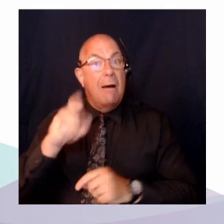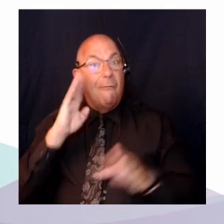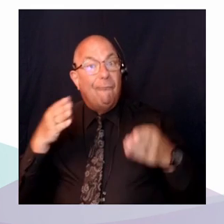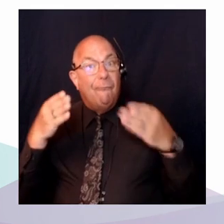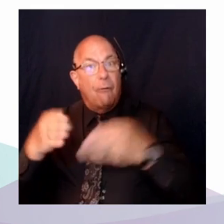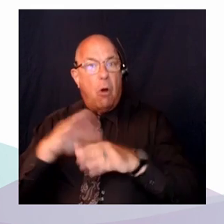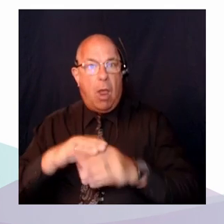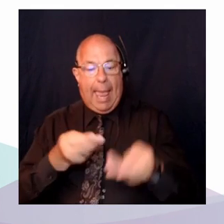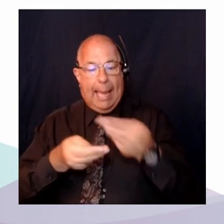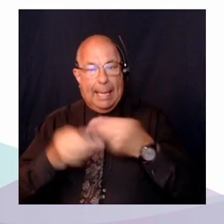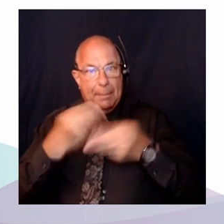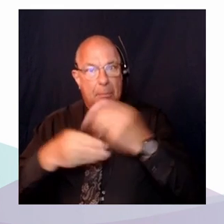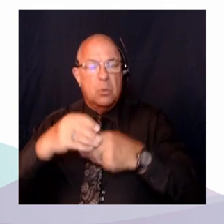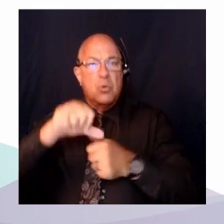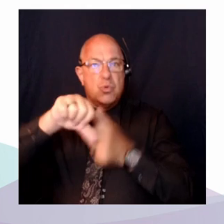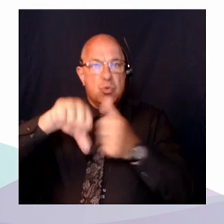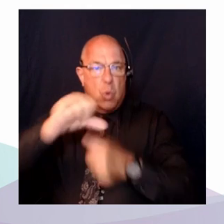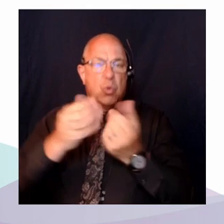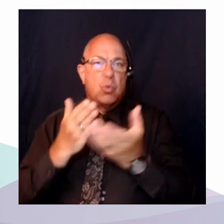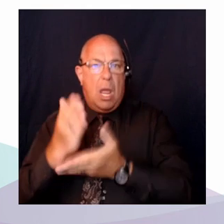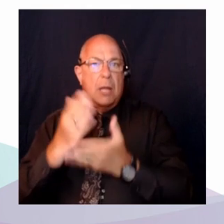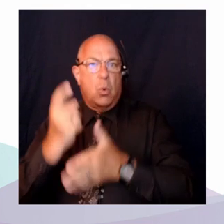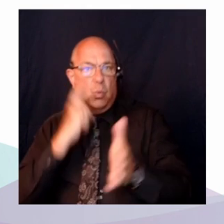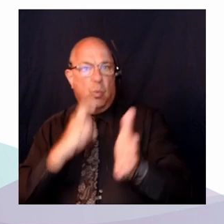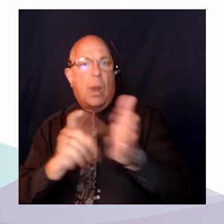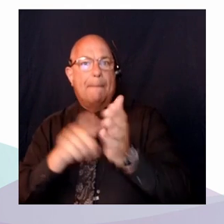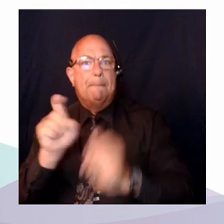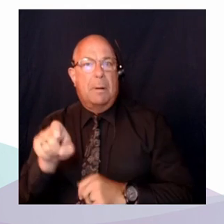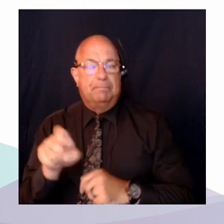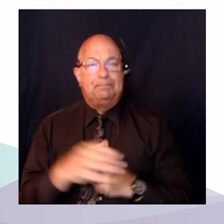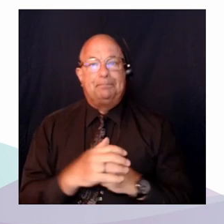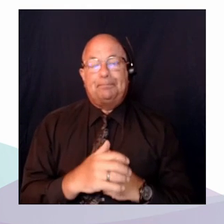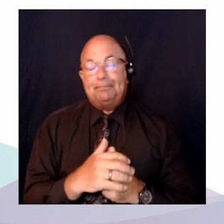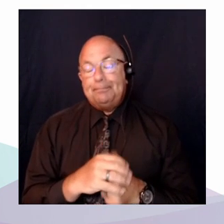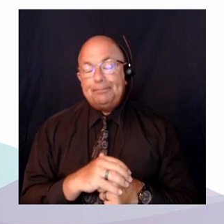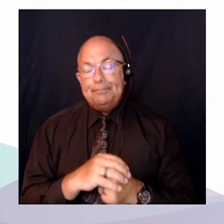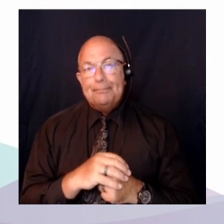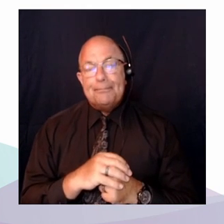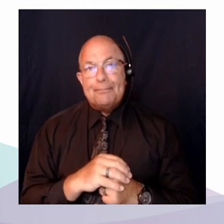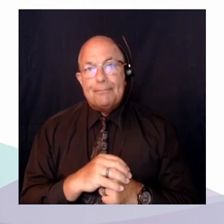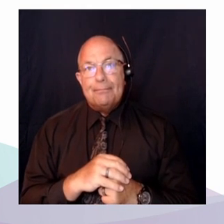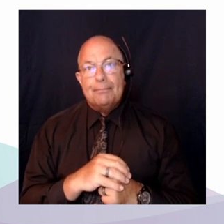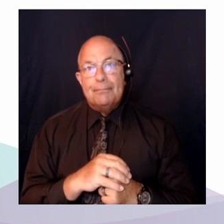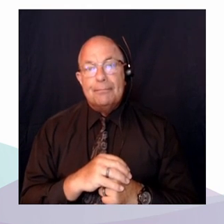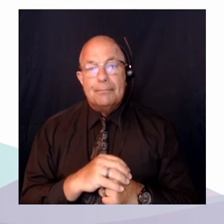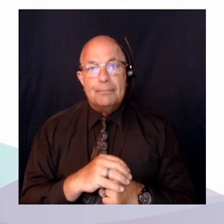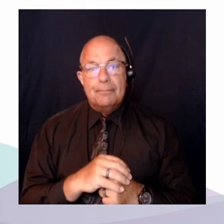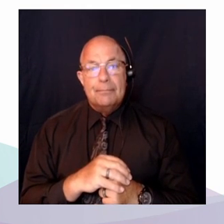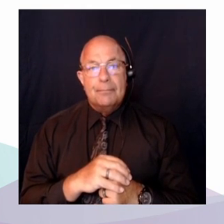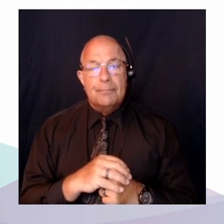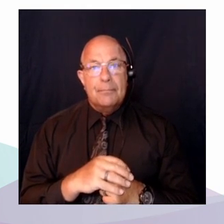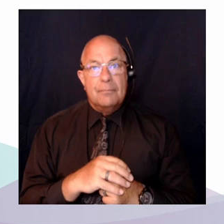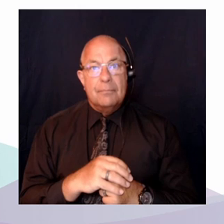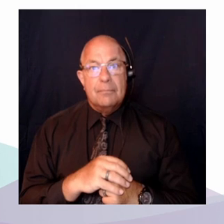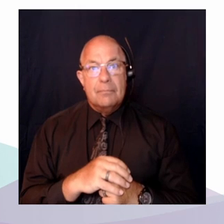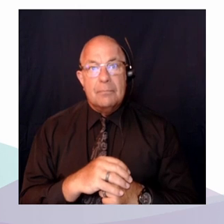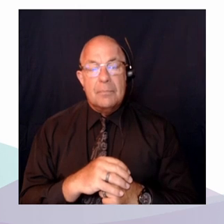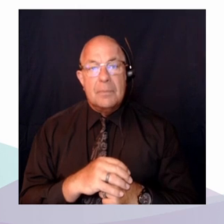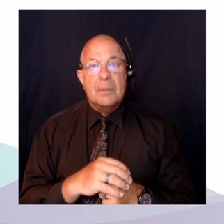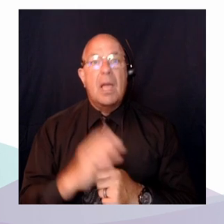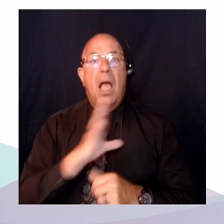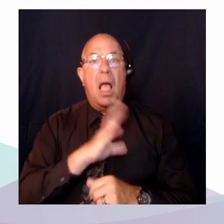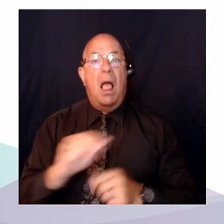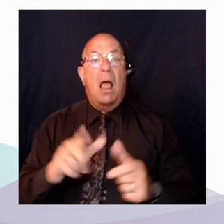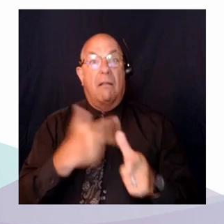Après la présentation, j'animerai une discussion et une séance de questions-réponses avec la professeure